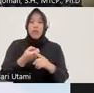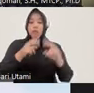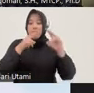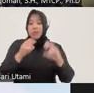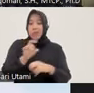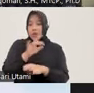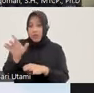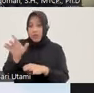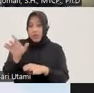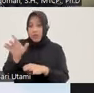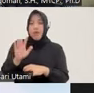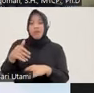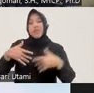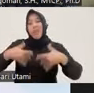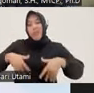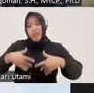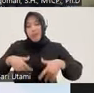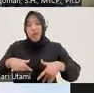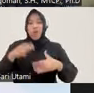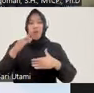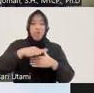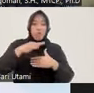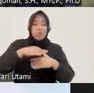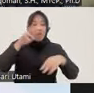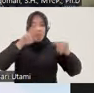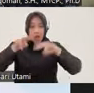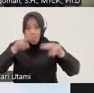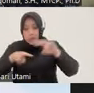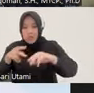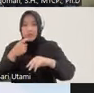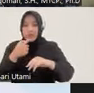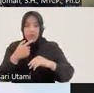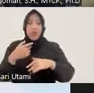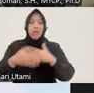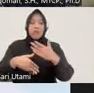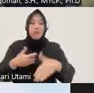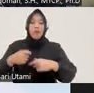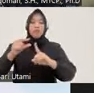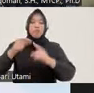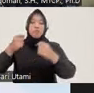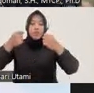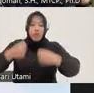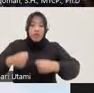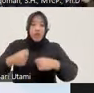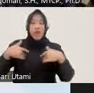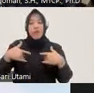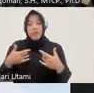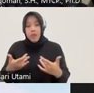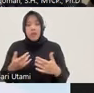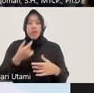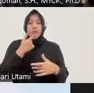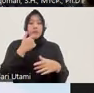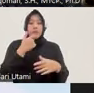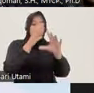yang lain masih lemahnya fungsi pengawasan dalam penanganan tindak pidana ringan berdasarkan keadilan restoratif jadi yang difokuskan itu hanya